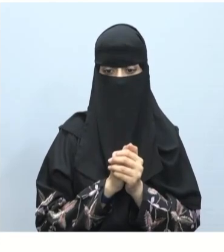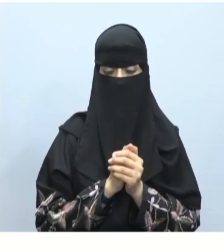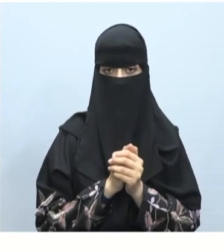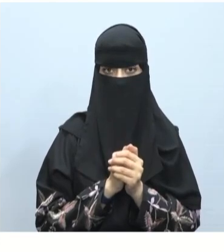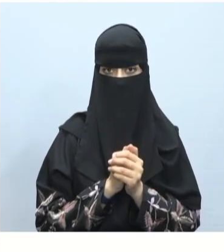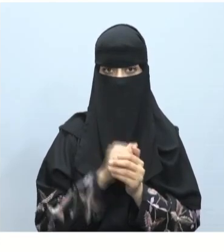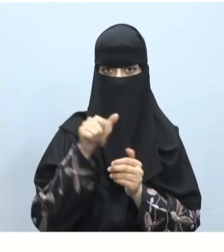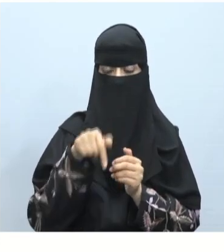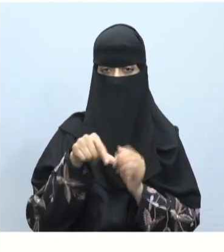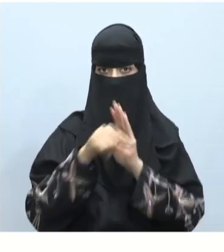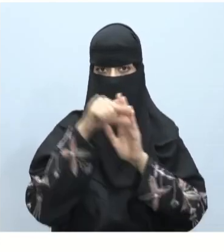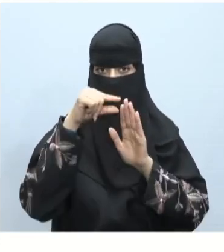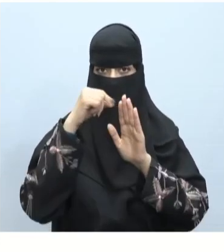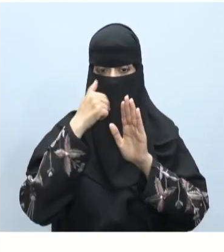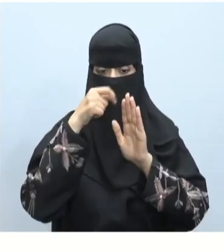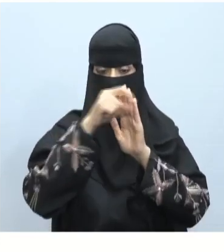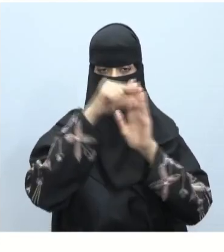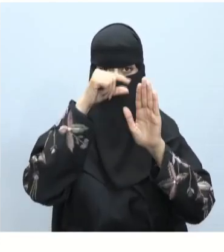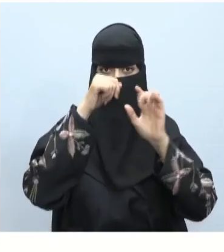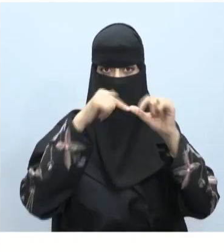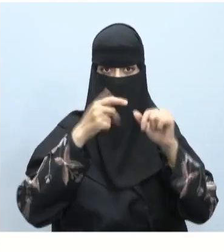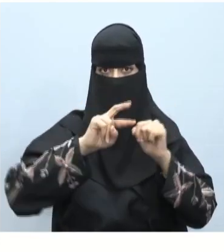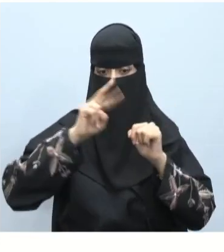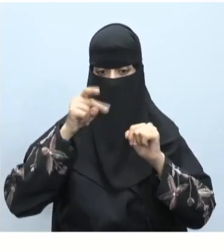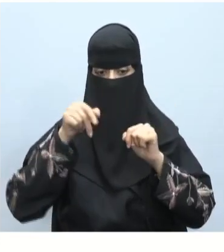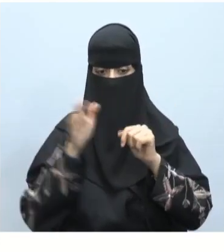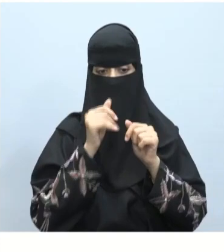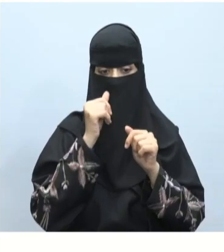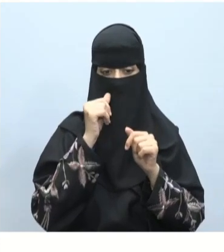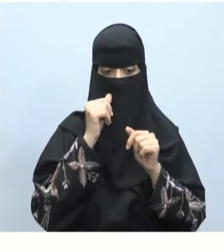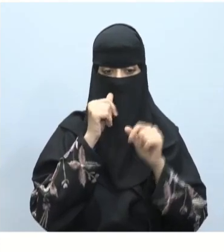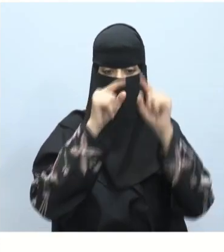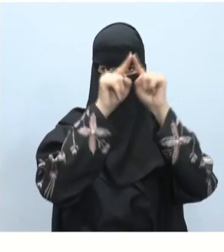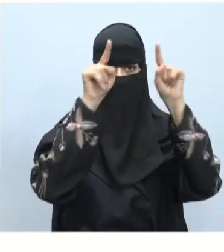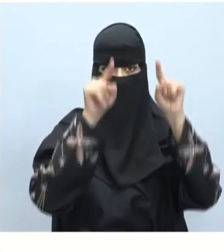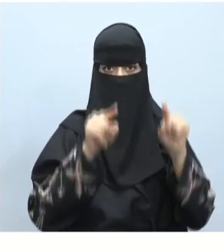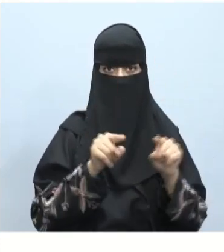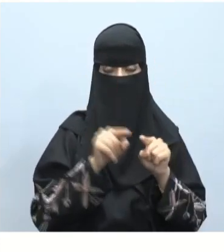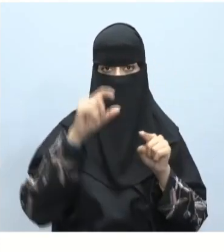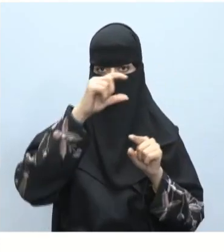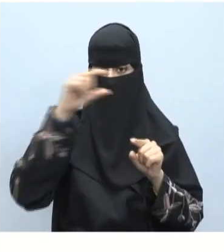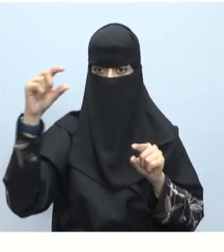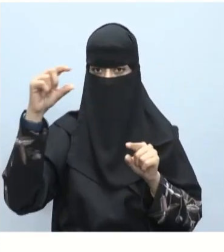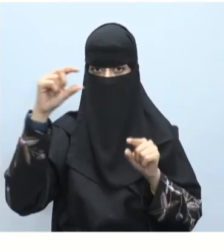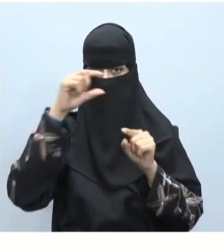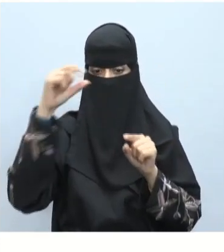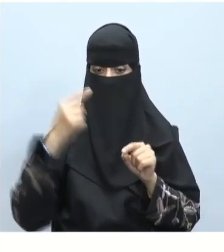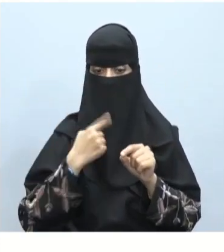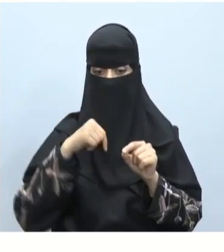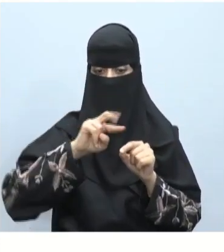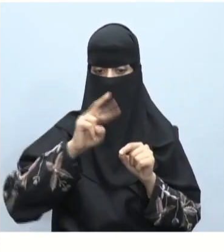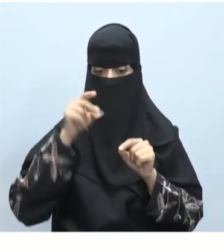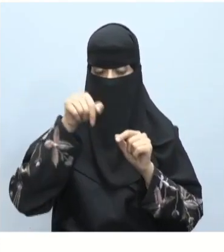لتحرير عنوان الصفحة قمنا بالضغط على العنوان أو النص الذي نريد